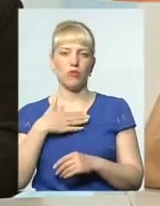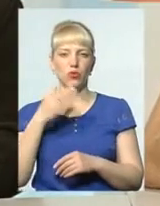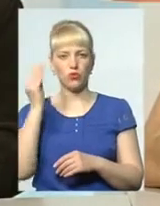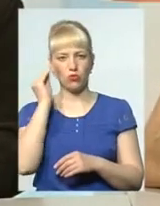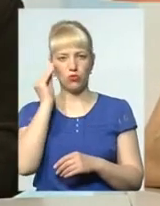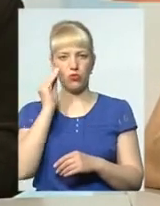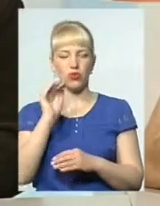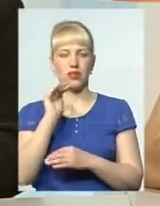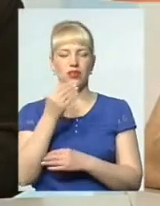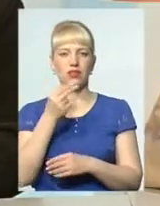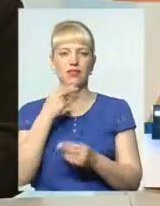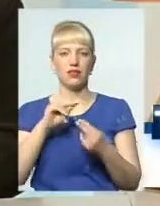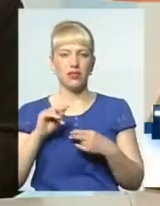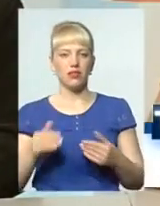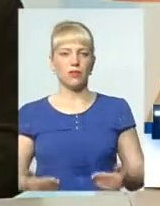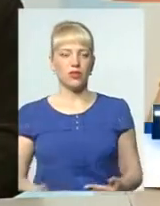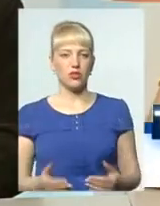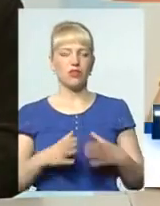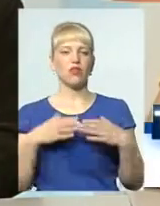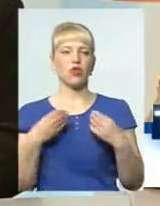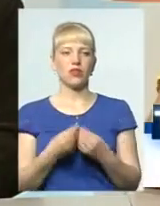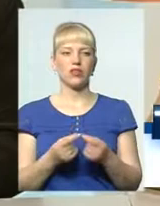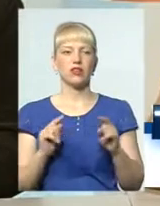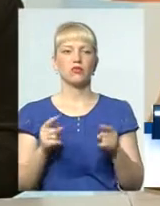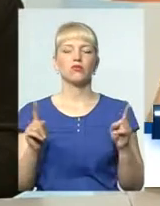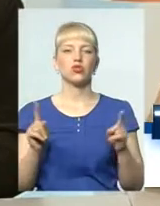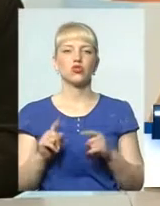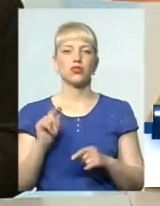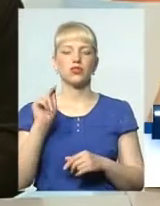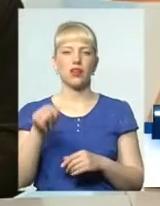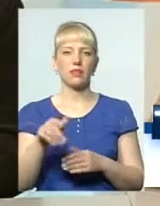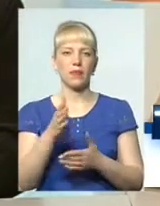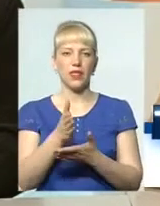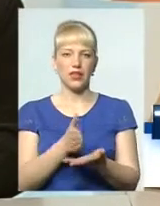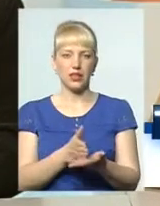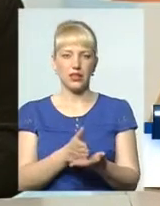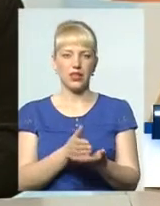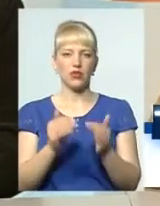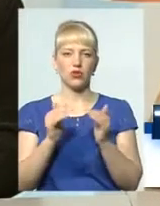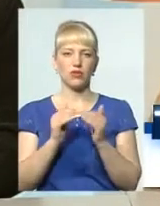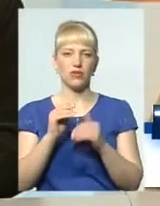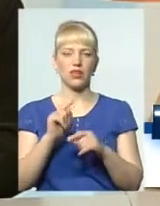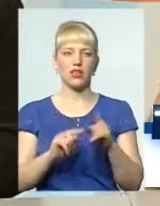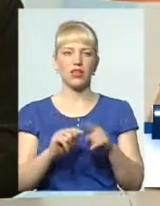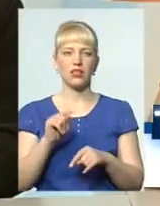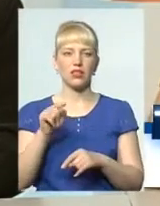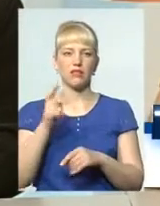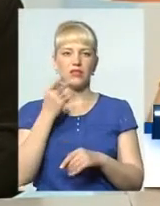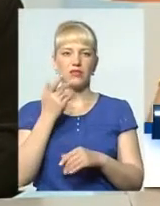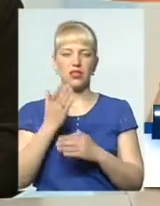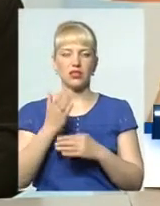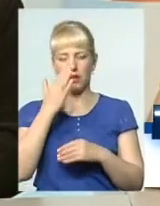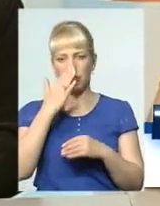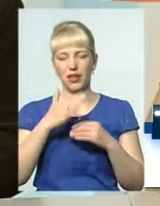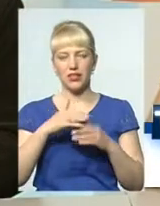дитині жити в родині. Тому що там є домівка рідна, там є завжди близькі,